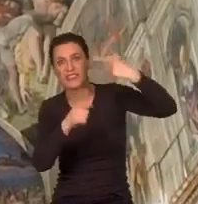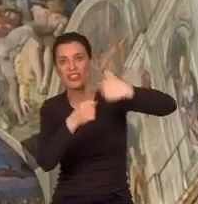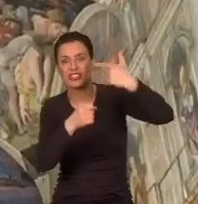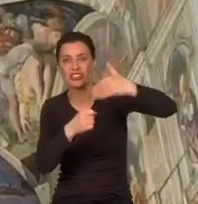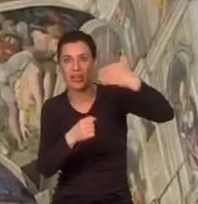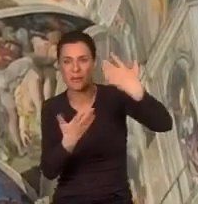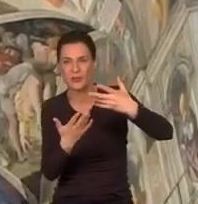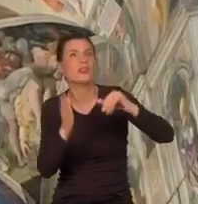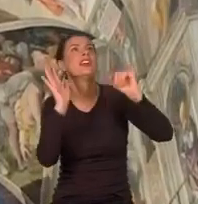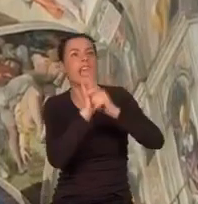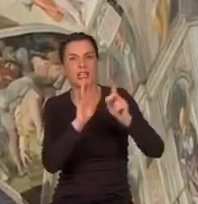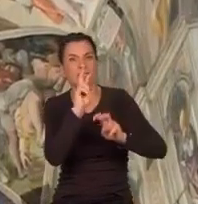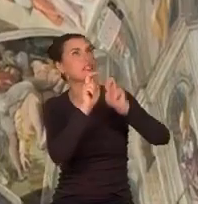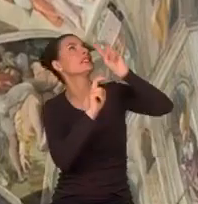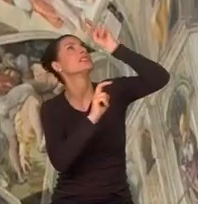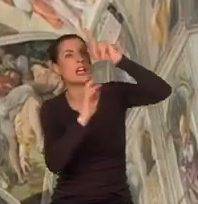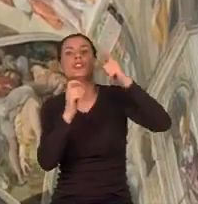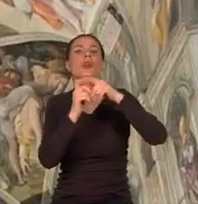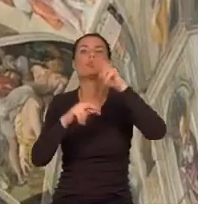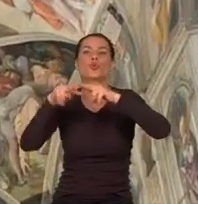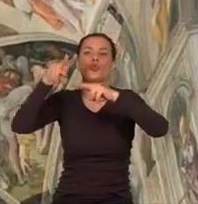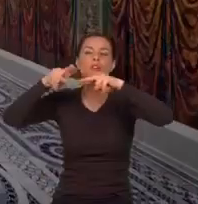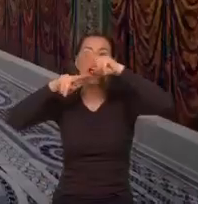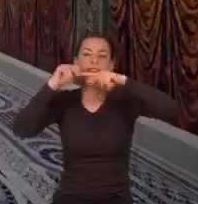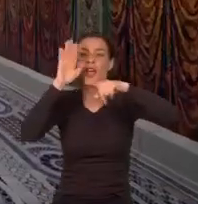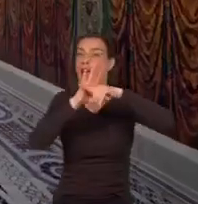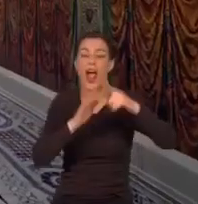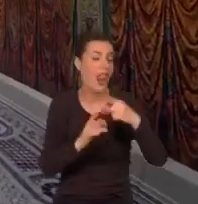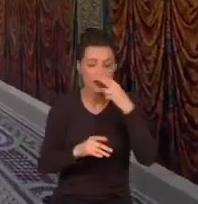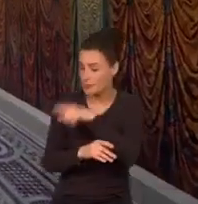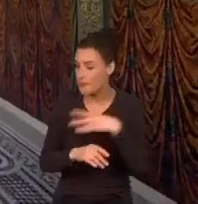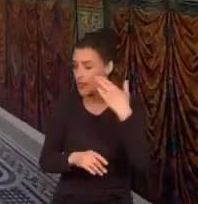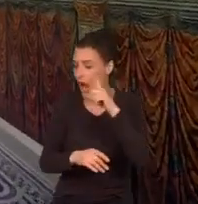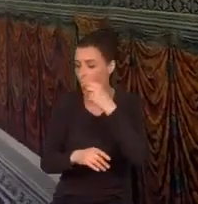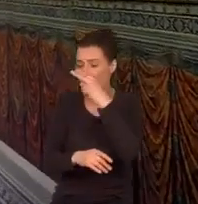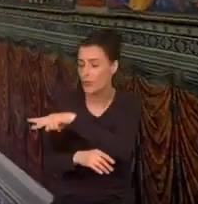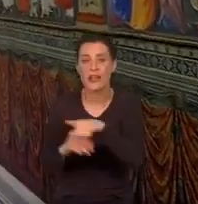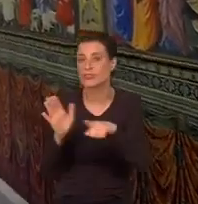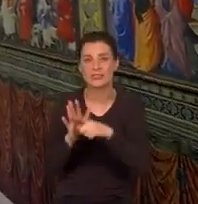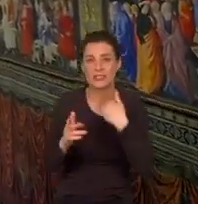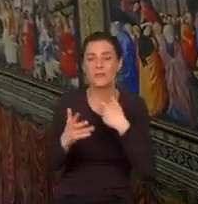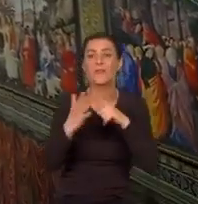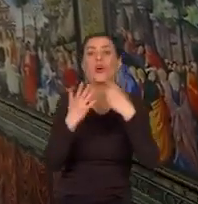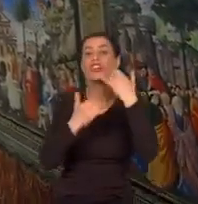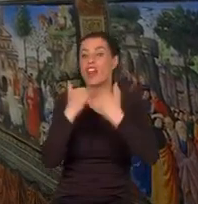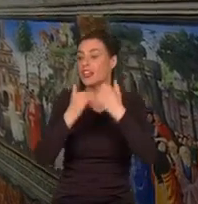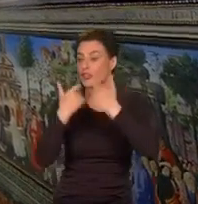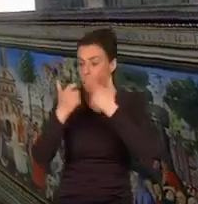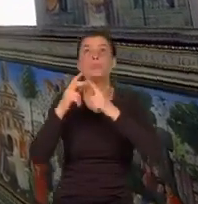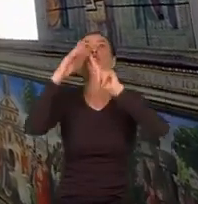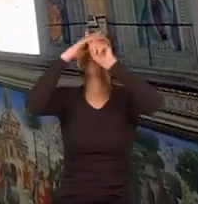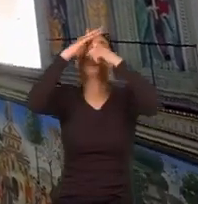By sięgnąć sklepienia, Bramante zaprojektował rusztowanie, ale Michał Anioł je odrzucił, bo mocowania zrobiłyby dziury w jego dziele.